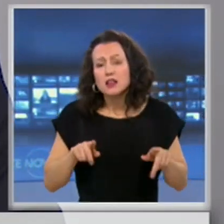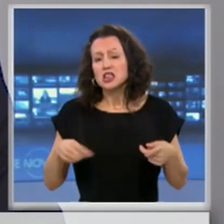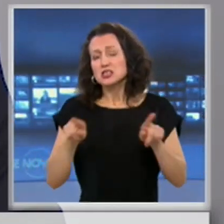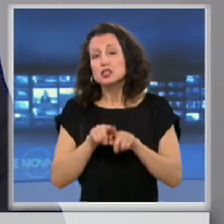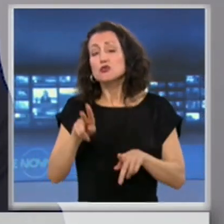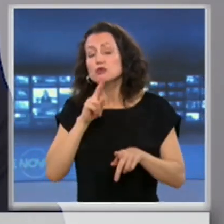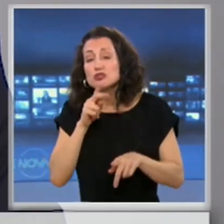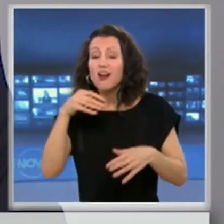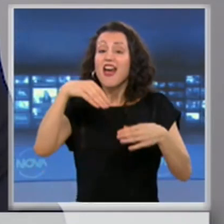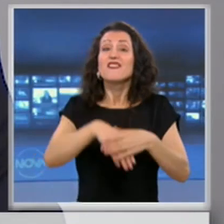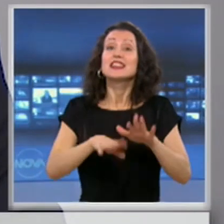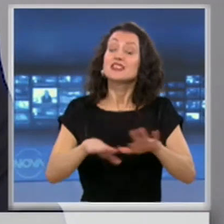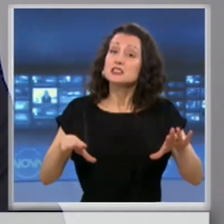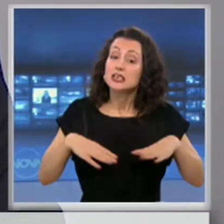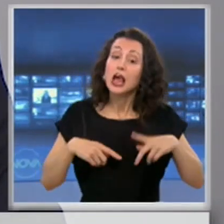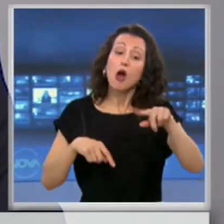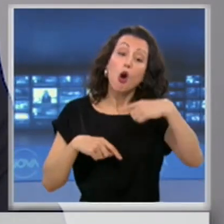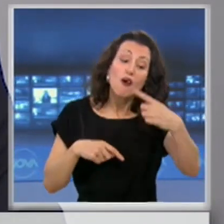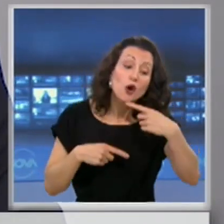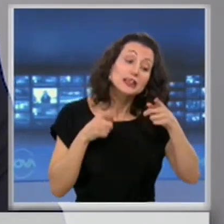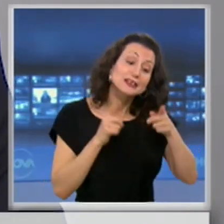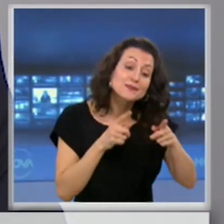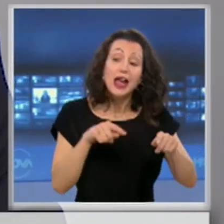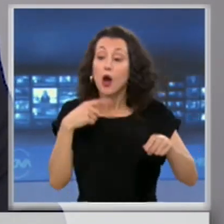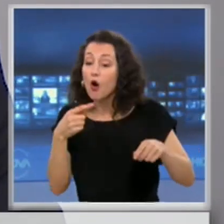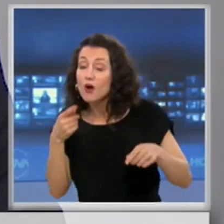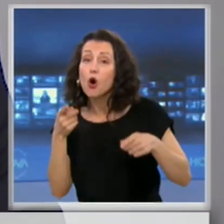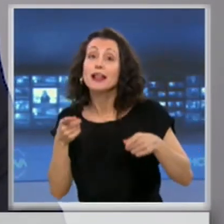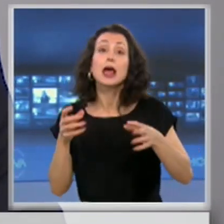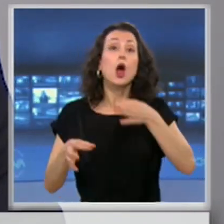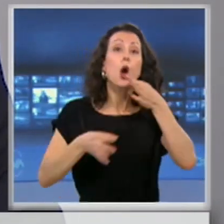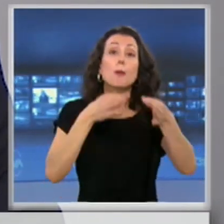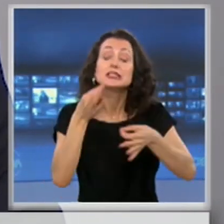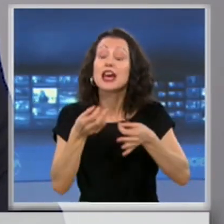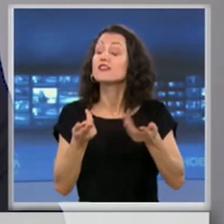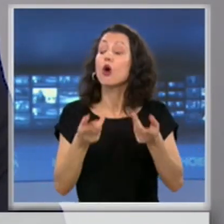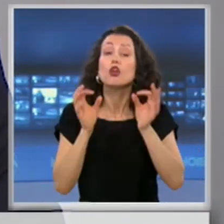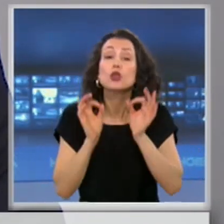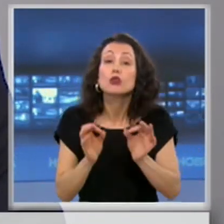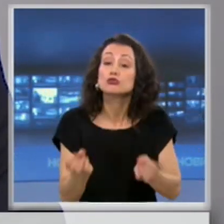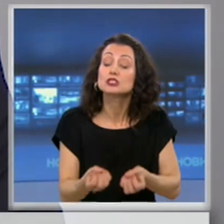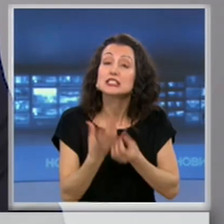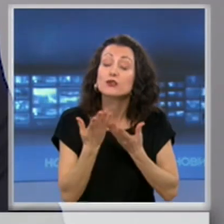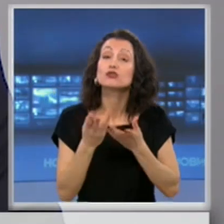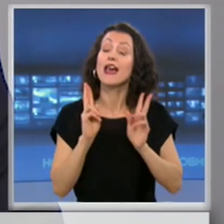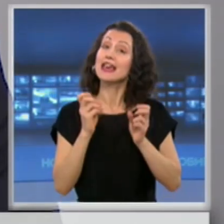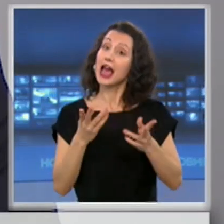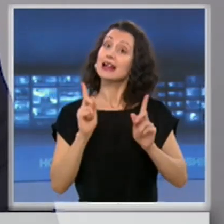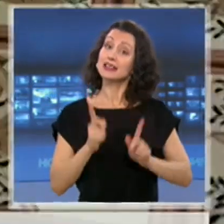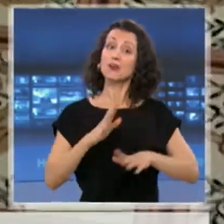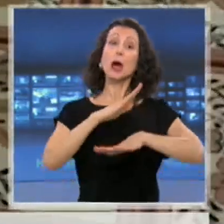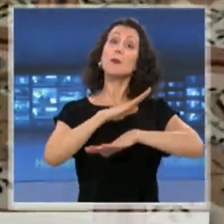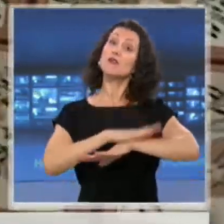детската градина говорят непрекъсто с тях и им обясняват какво се случва и как трябва да се държат като